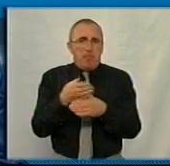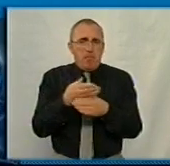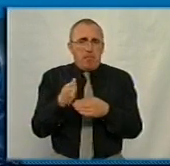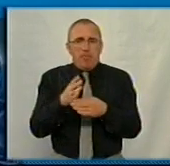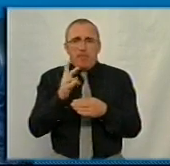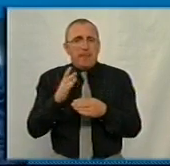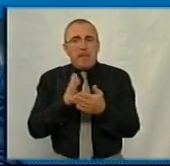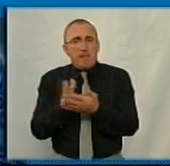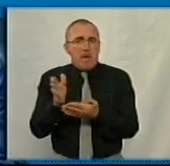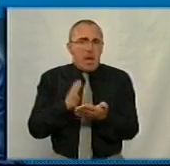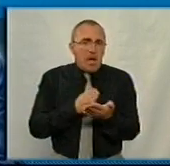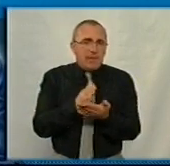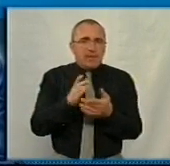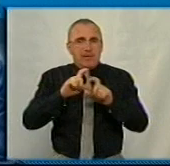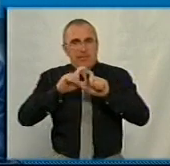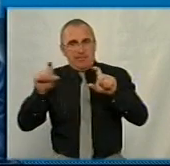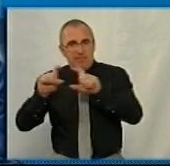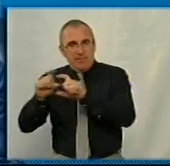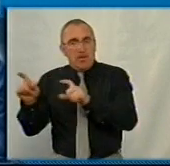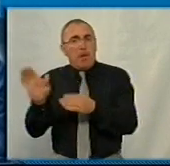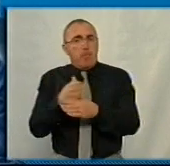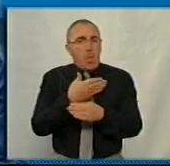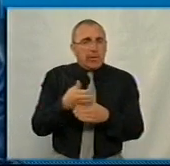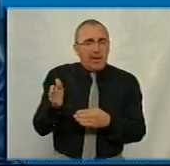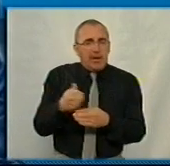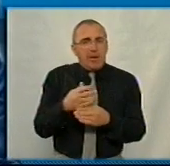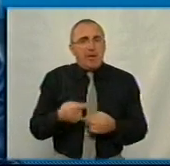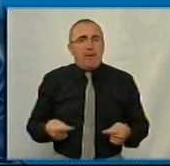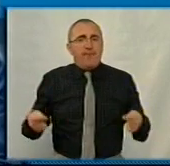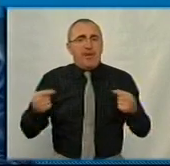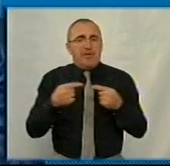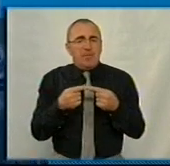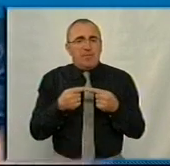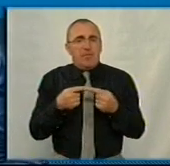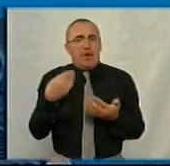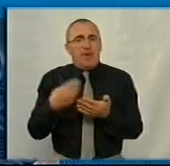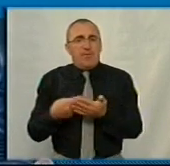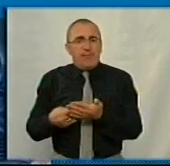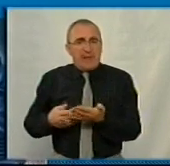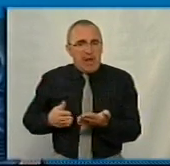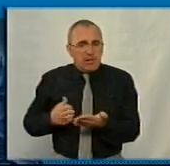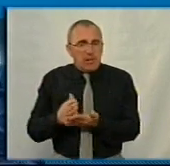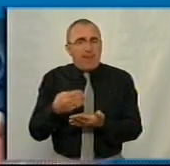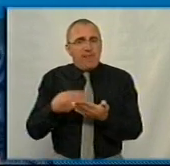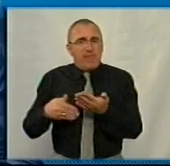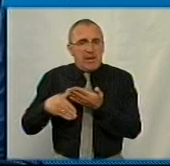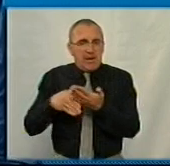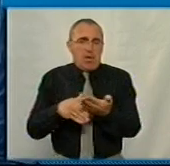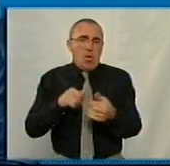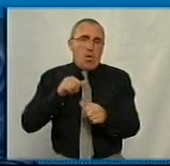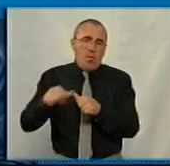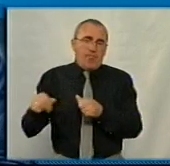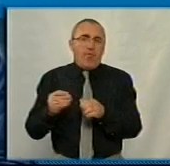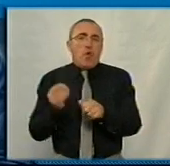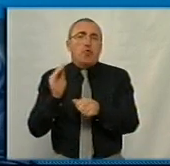тільки між напрямками лікувальними закладами, вона поділяється між відповідними і фінансовими напрямками фінансування, тобто окрема